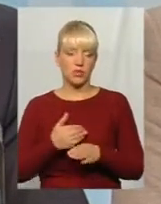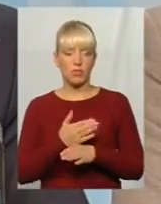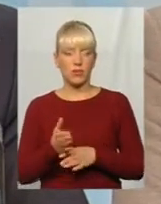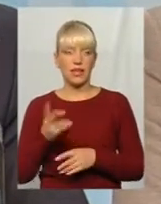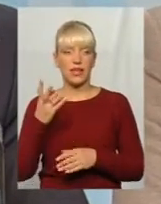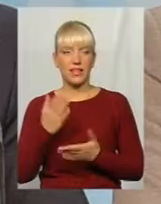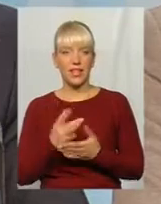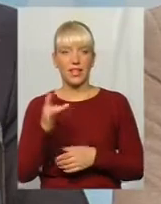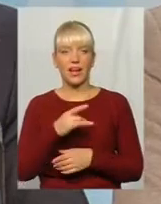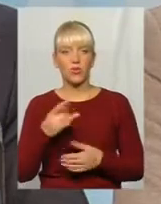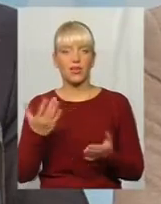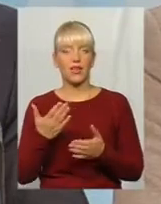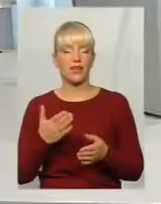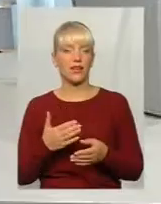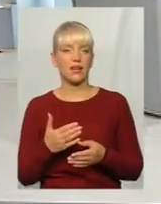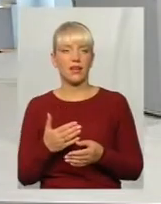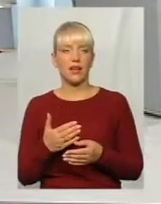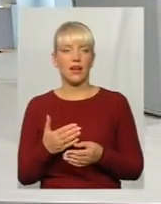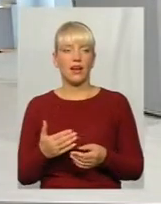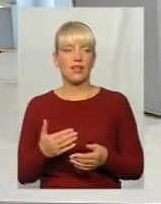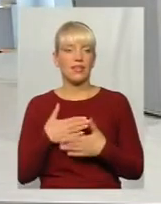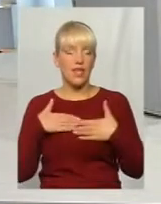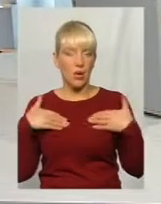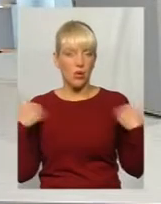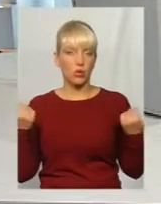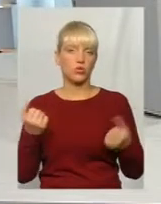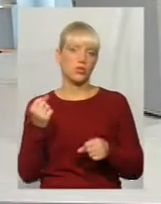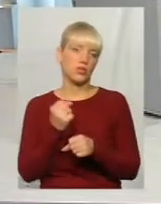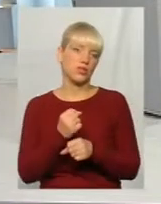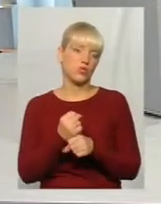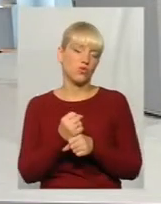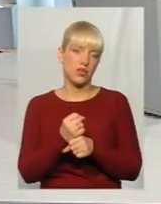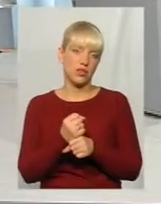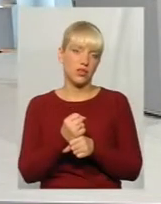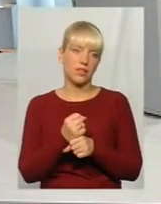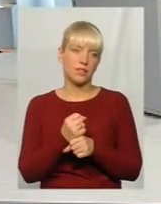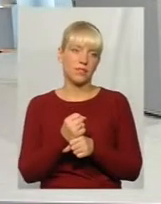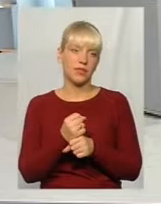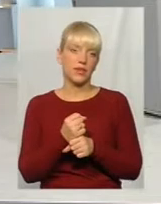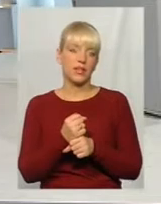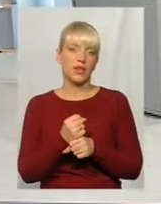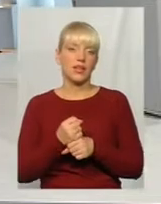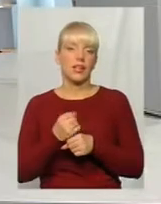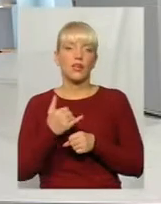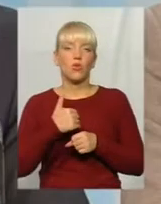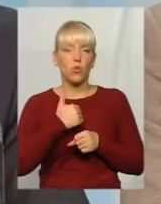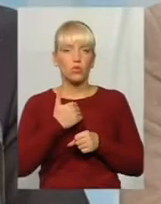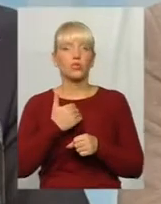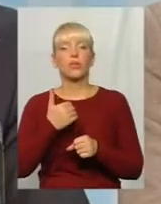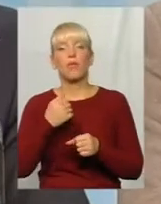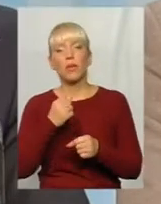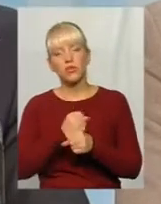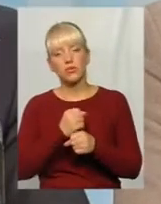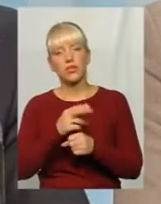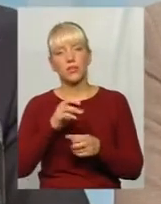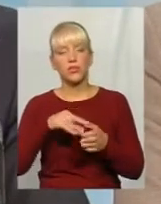Є райони, в які абсолютно не хочуть працювати, їм зручніше працювати, поки дозволяють до порогові закупівлю. Тобто ти можеш